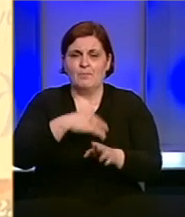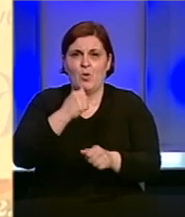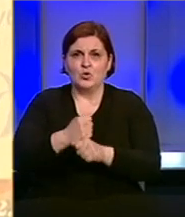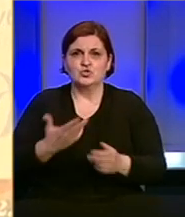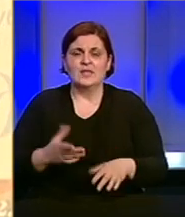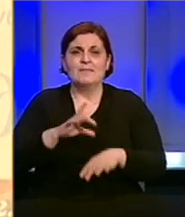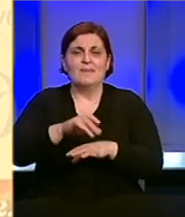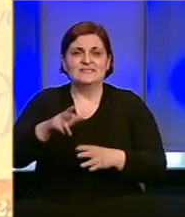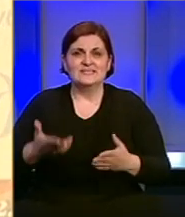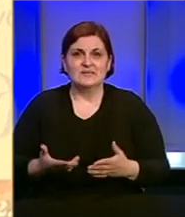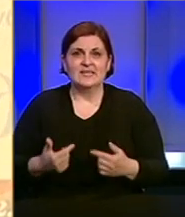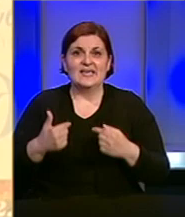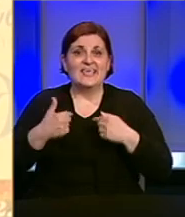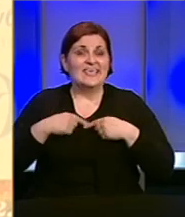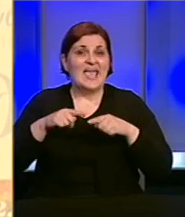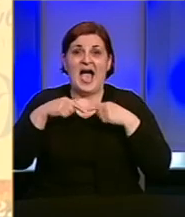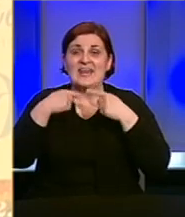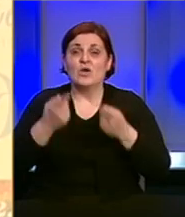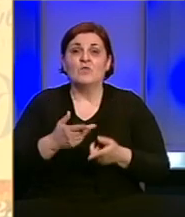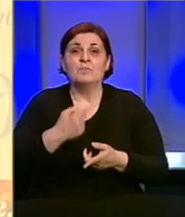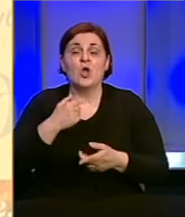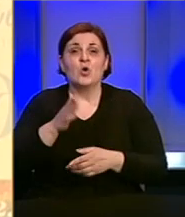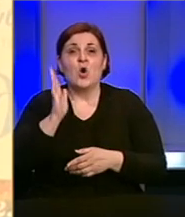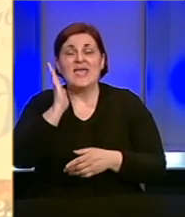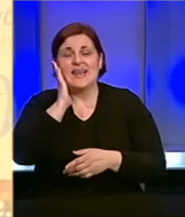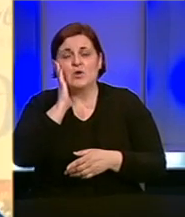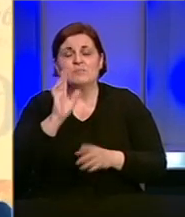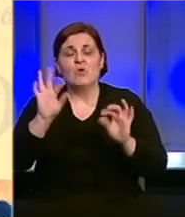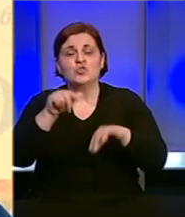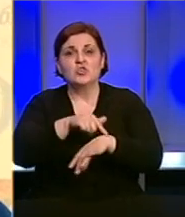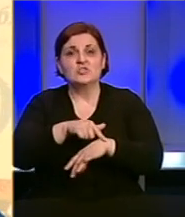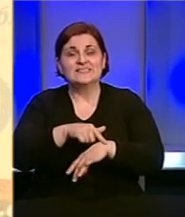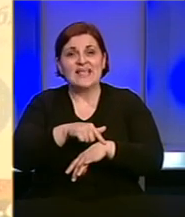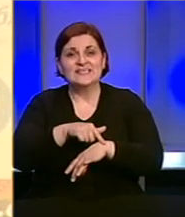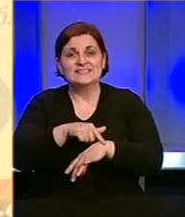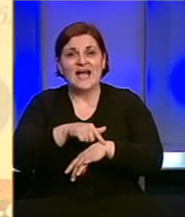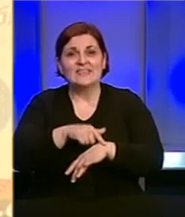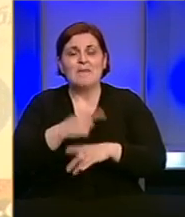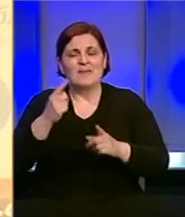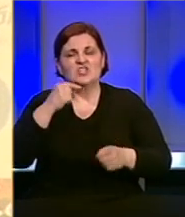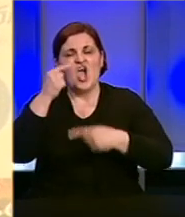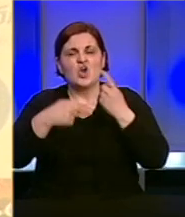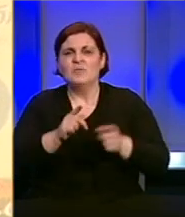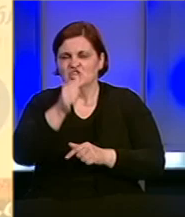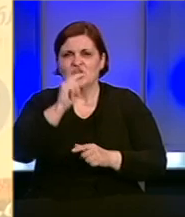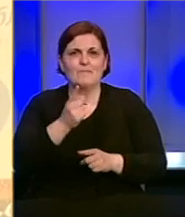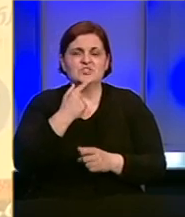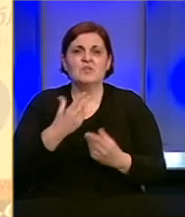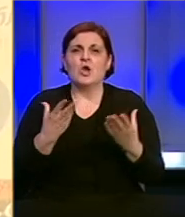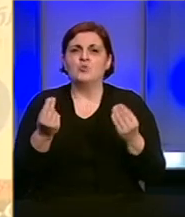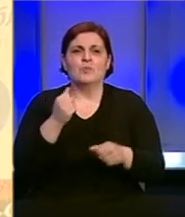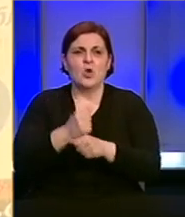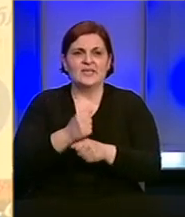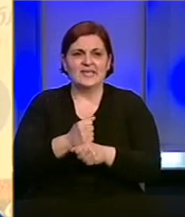sestra i to se ostalo. Ja ovog ne govorim kao nekog koji je spavao jutro do deset, pa našao način da komentarišu što mu se ne sviđa, kao što mnogi